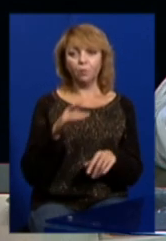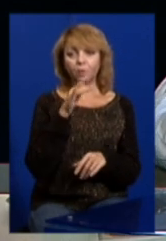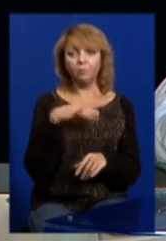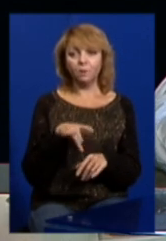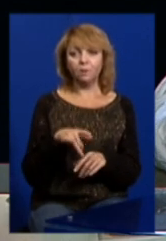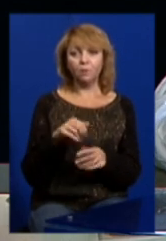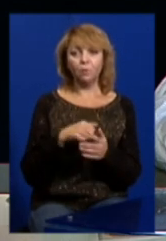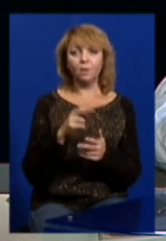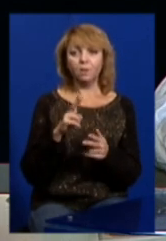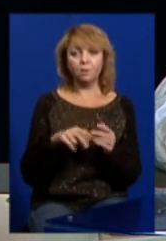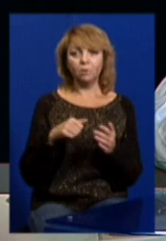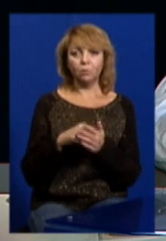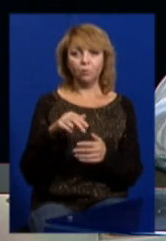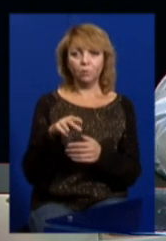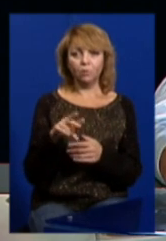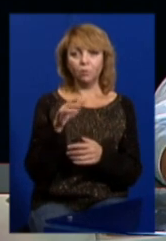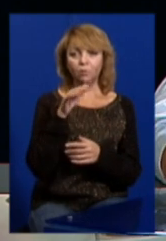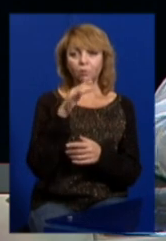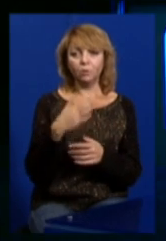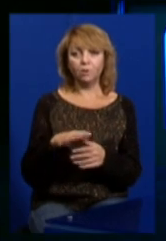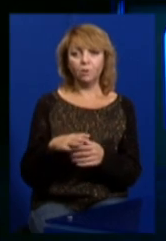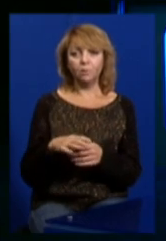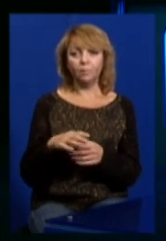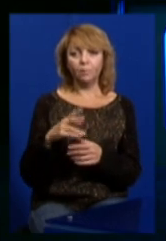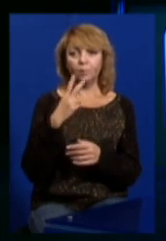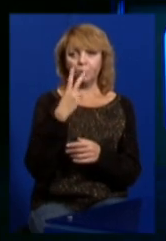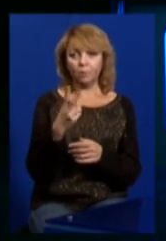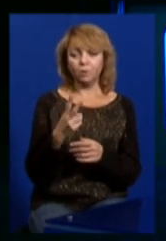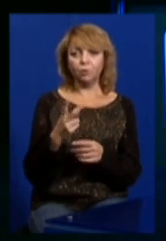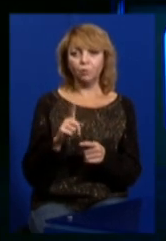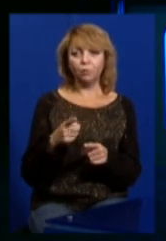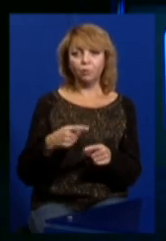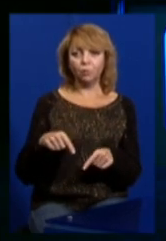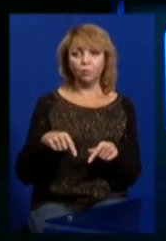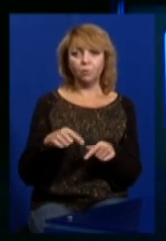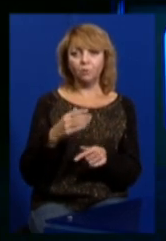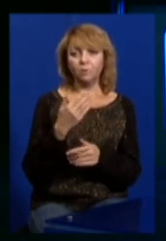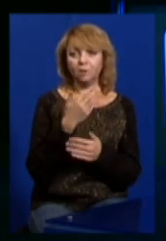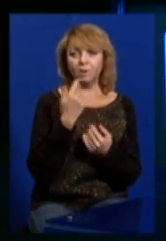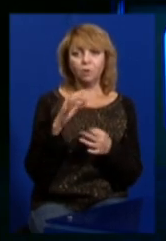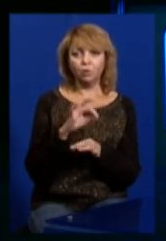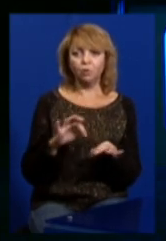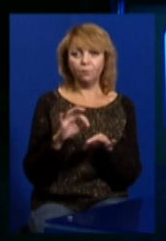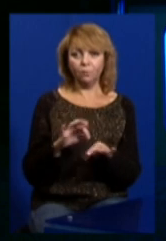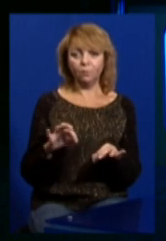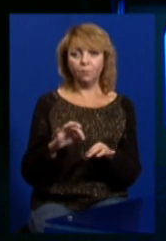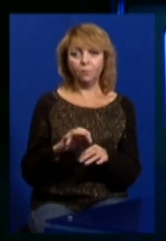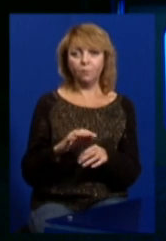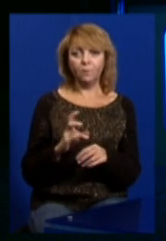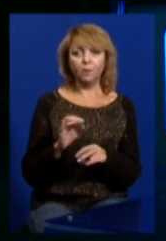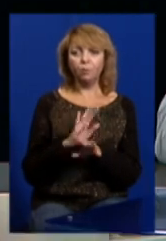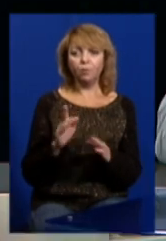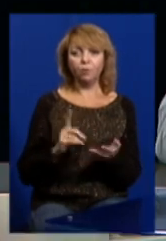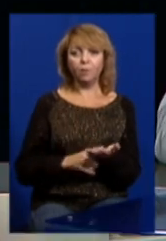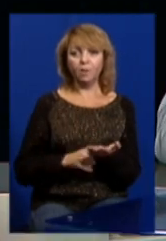ми до кінця доходили, і колеги побачили, що тут нічого немає, не буде